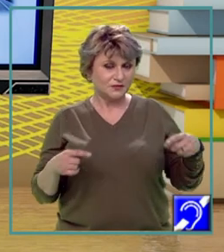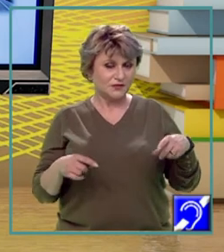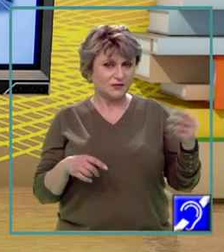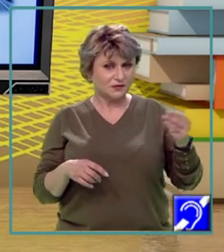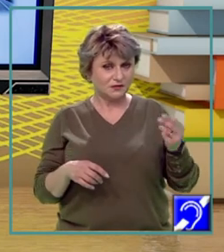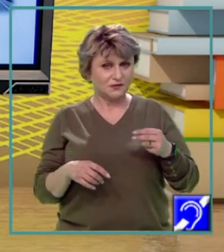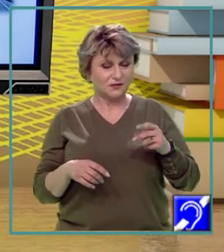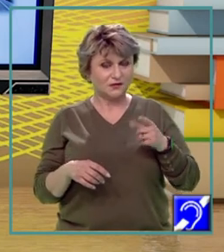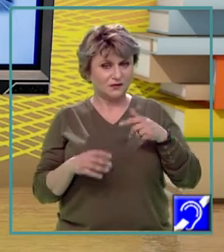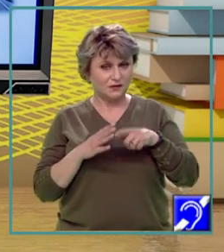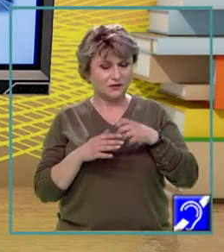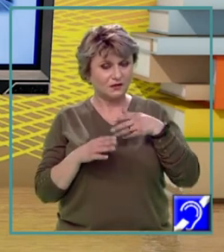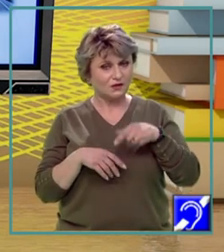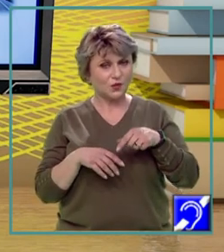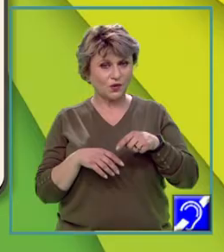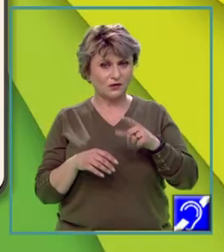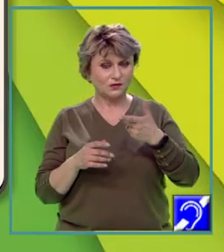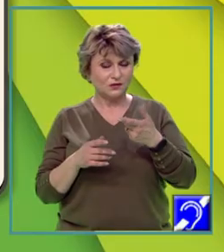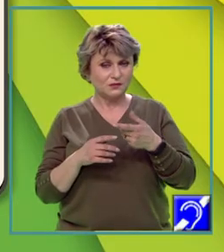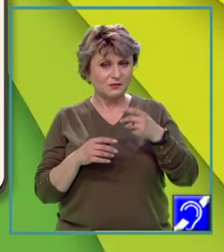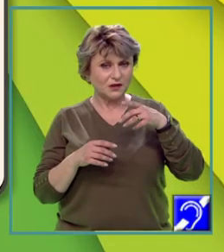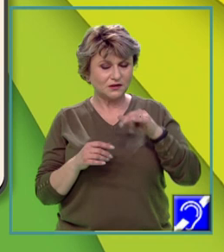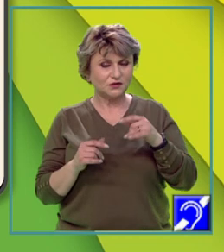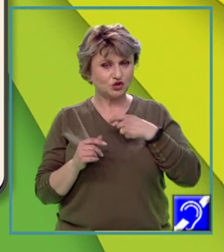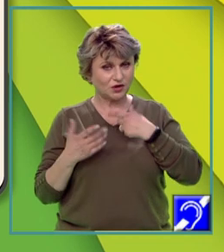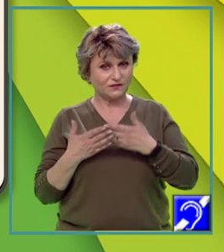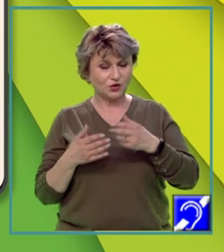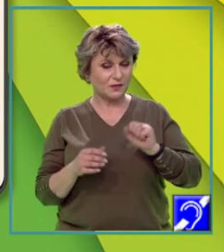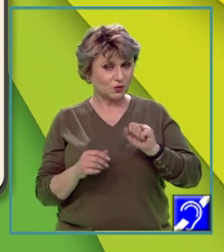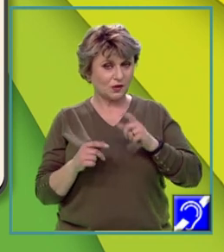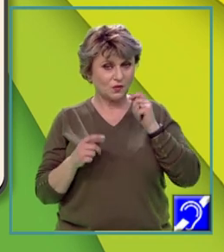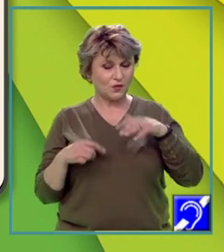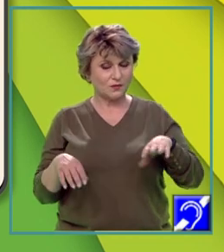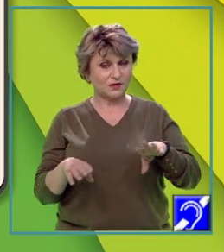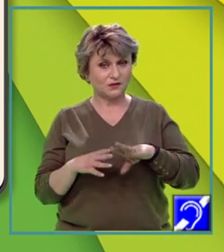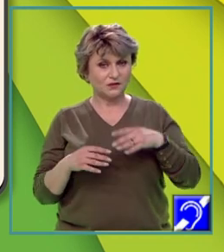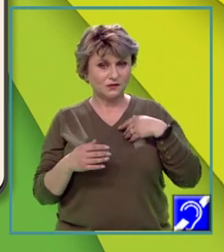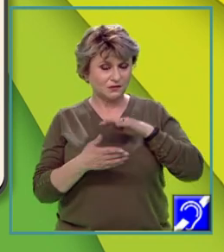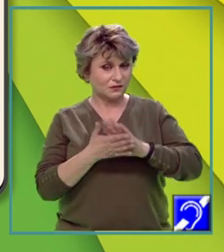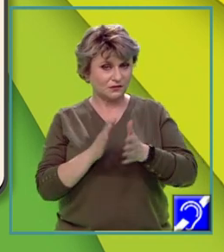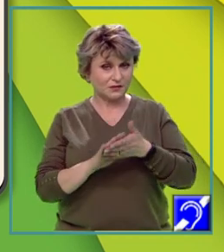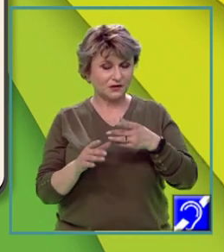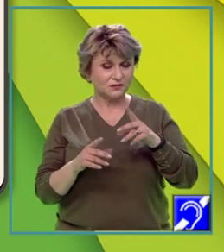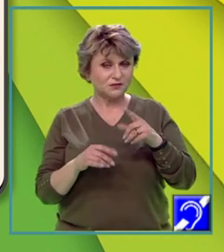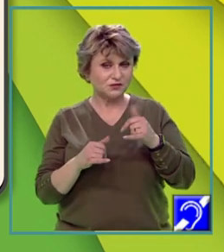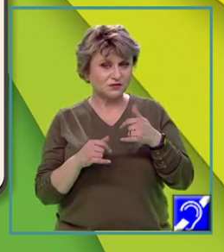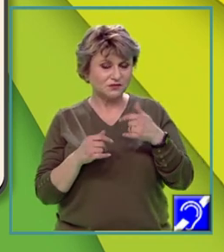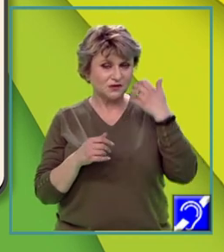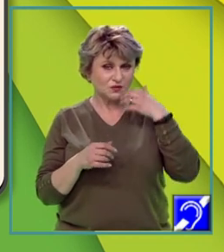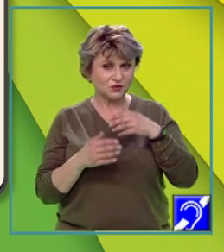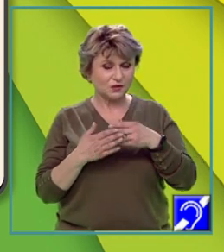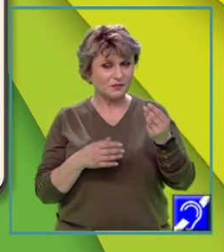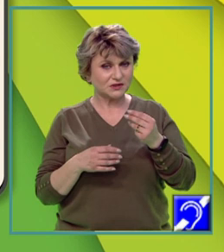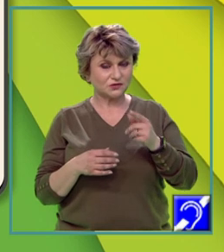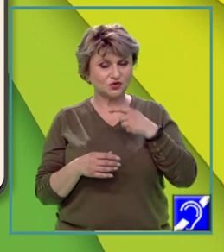geografice din interiorul mediilor geografice. Presiunea umană asupra mediului a determinat o degradare a peisajelor